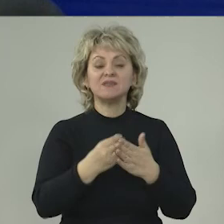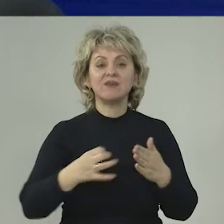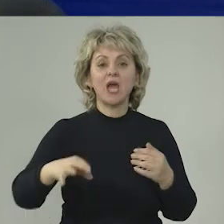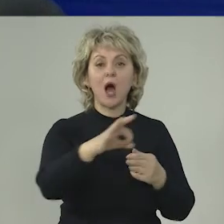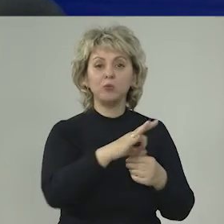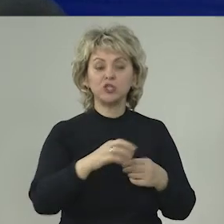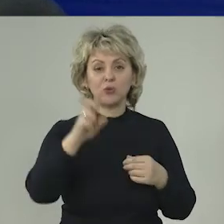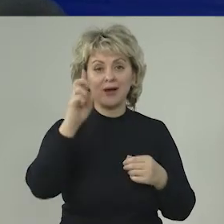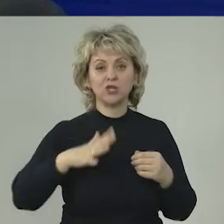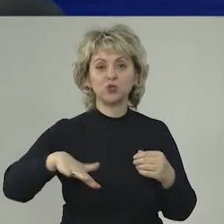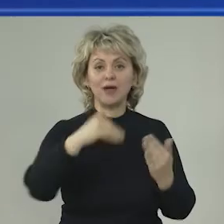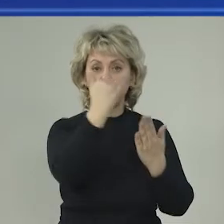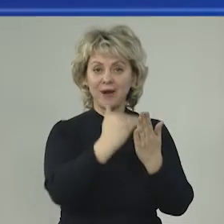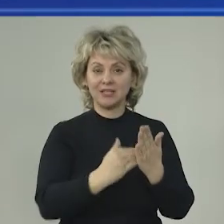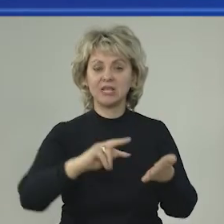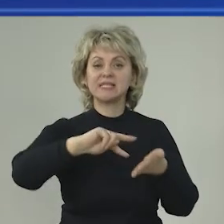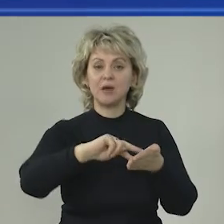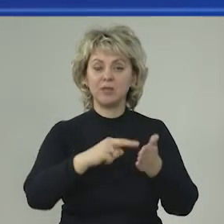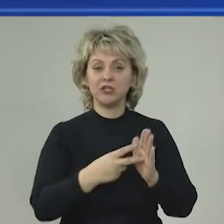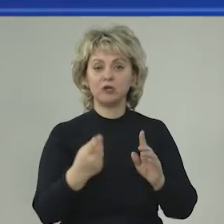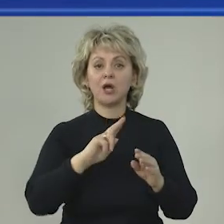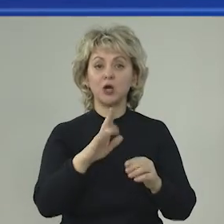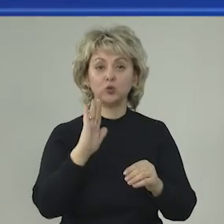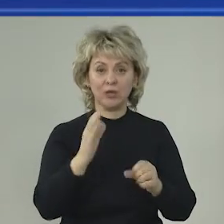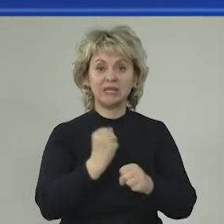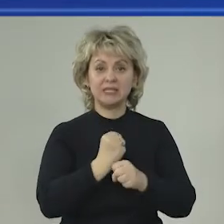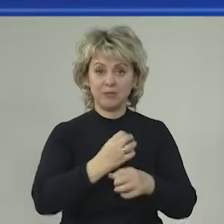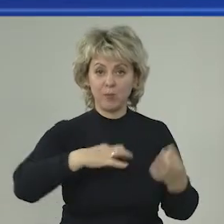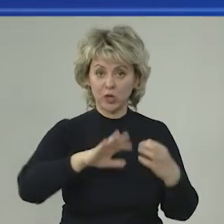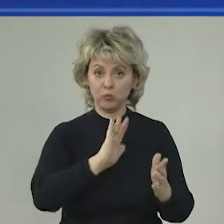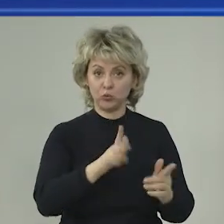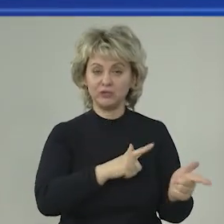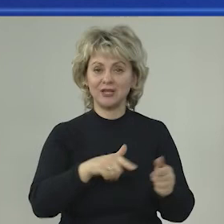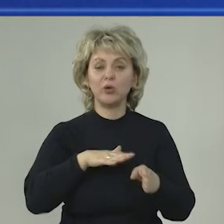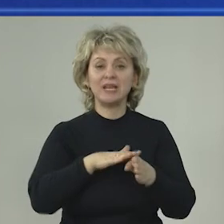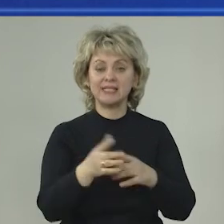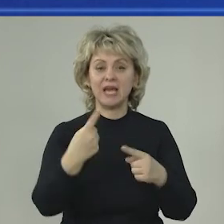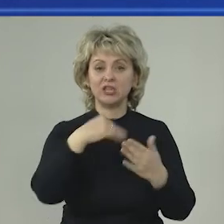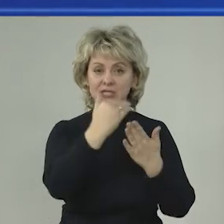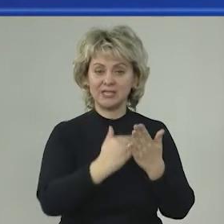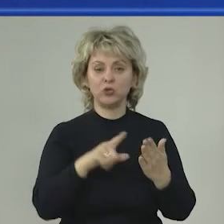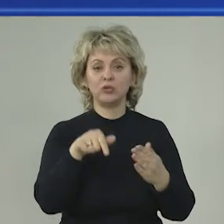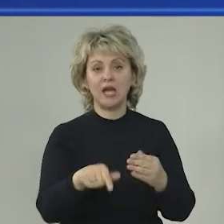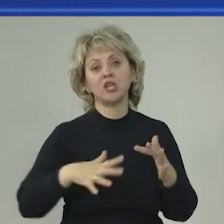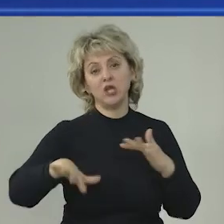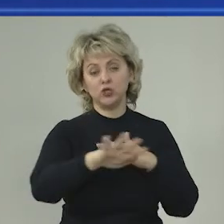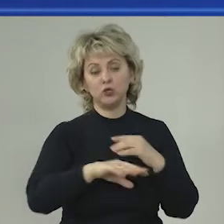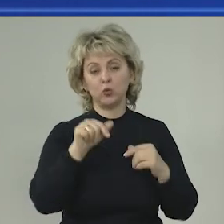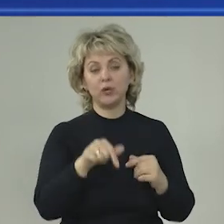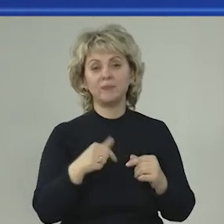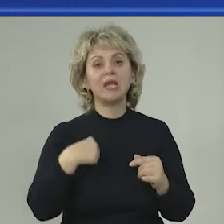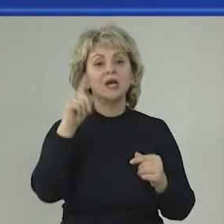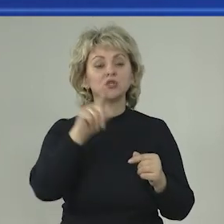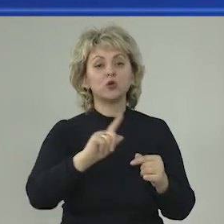в своей областной государственной программе запланируем, как только будет сделан проект, реализацию этой задачи на данных территориях.